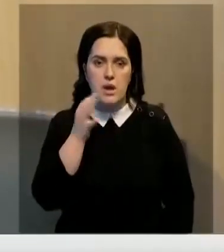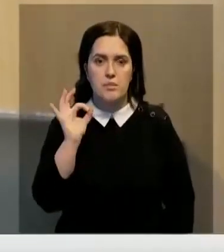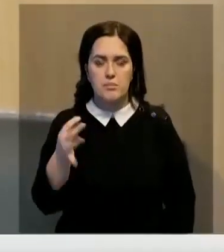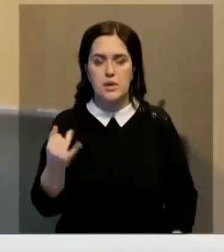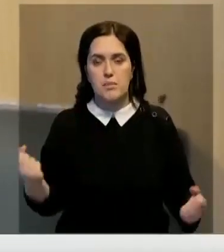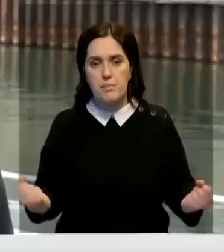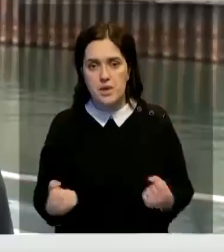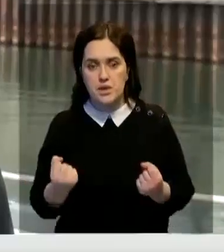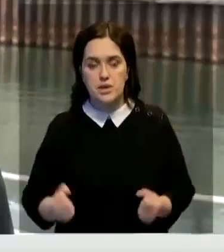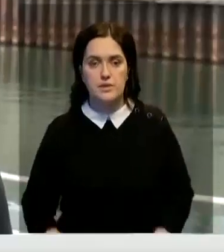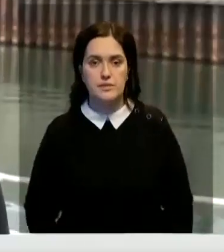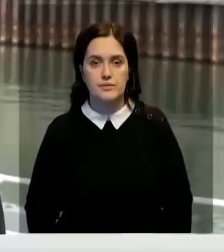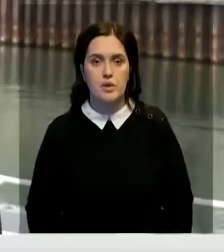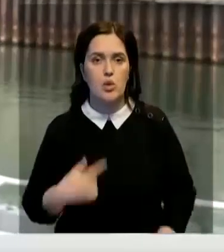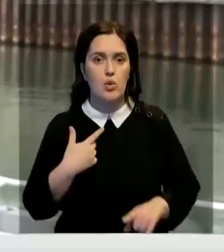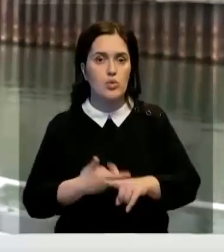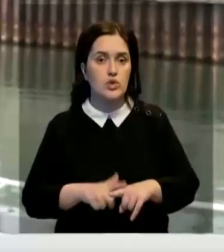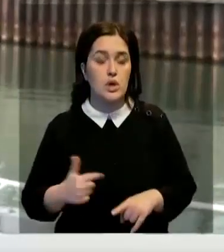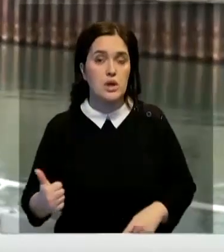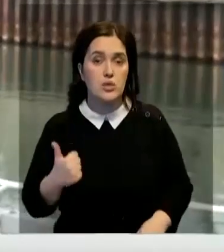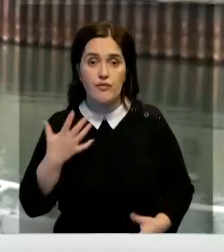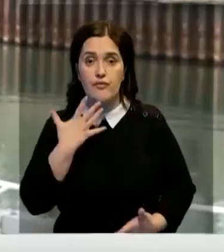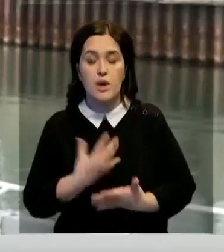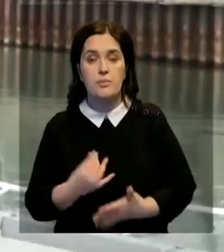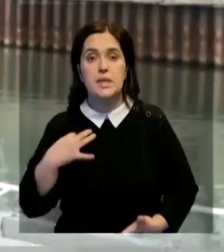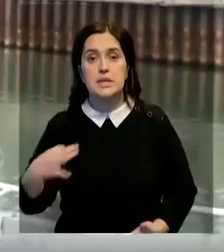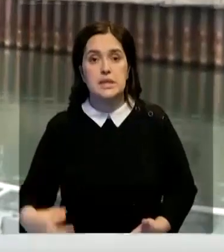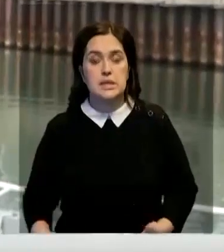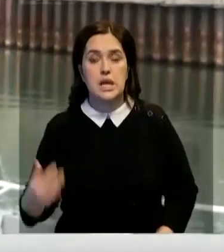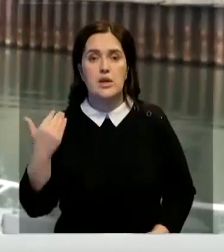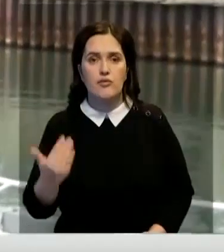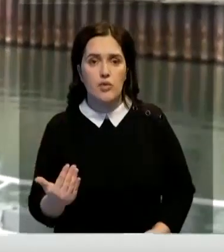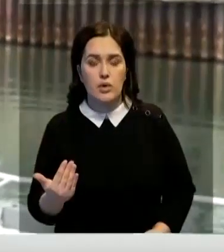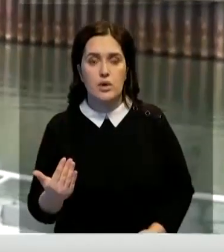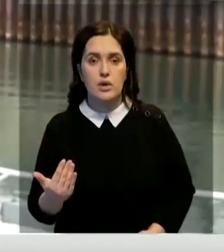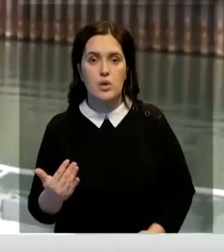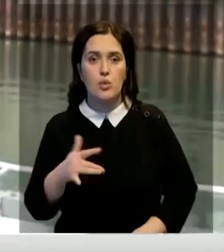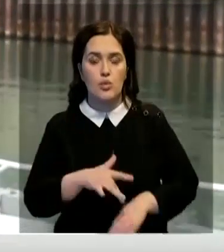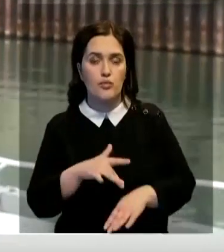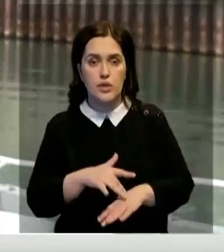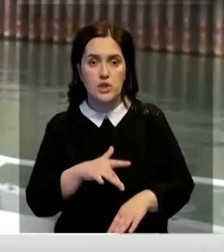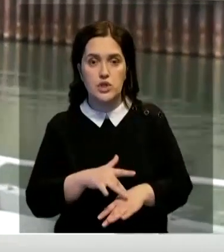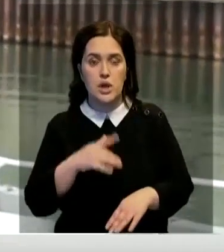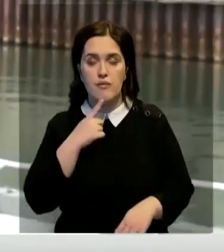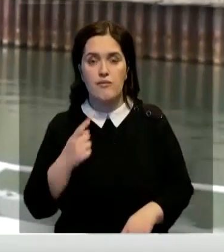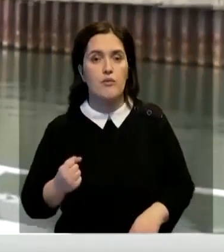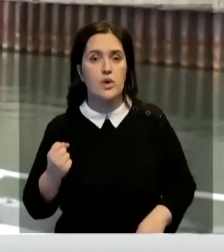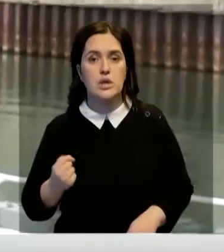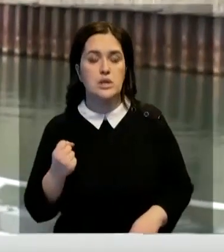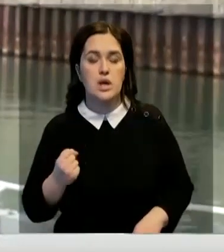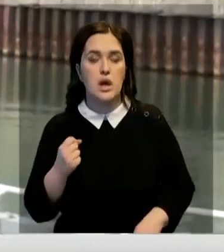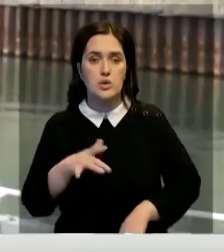поддерживают его. Очень горжусь своим сыном. Его на данный момент увлечением к воинской службе,